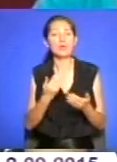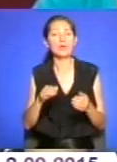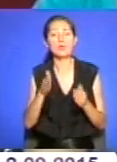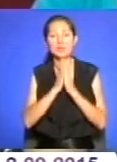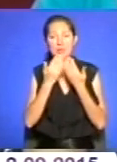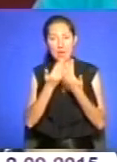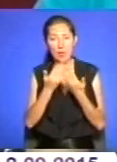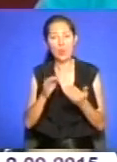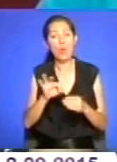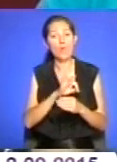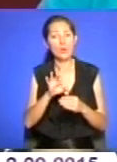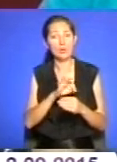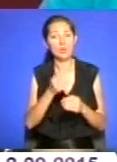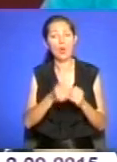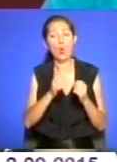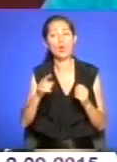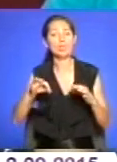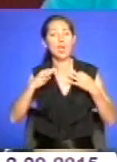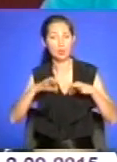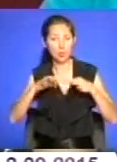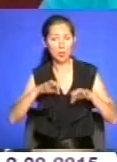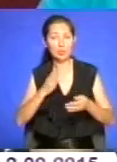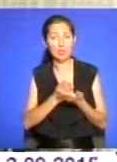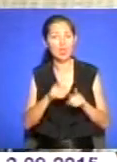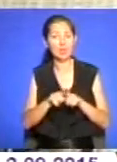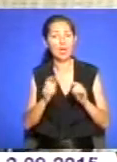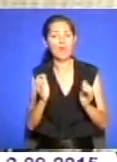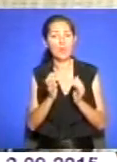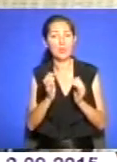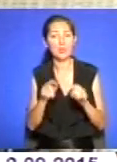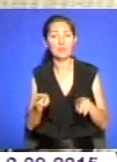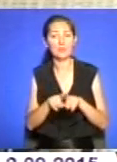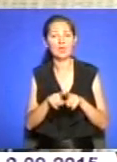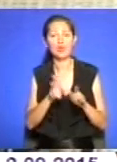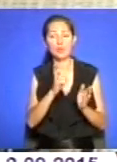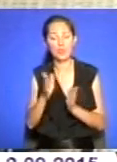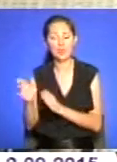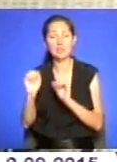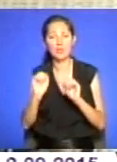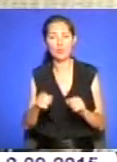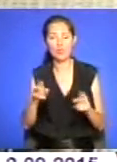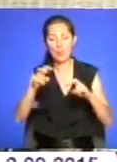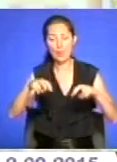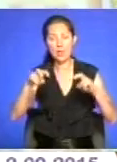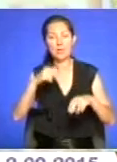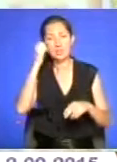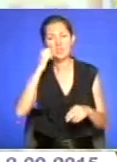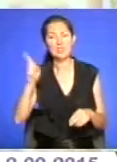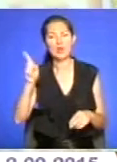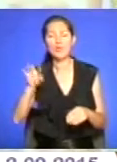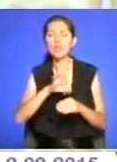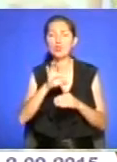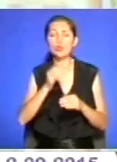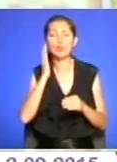виконання, тому що кожна сурочка – це є своєрідний оберіг. Також у бібліотеці можна переглянути старовинні сорочки,